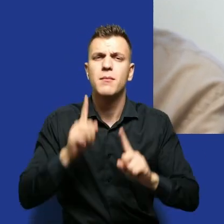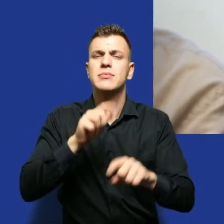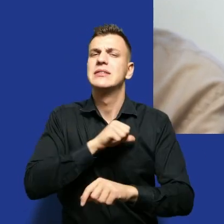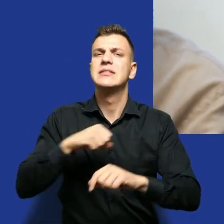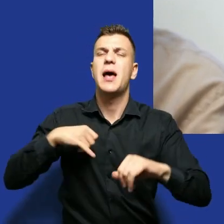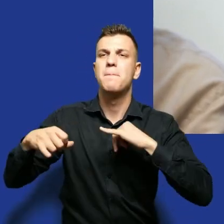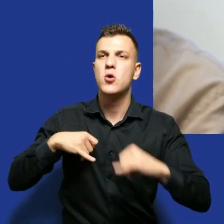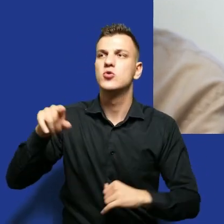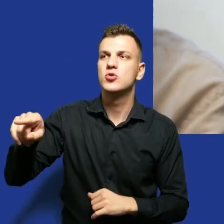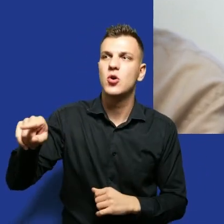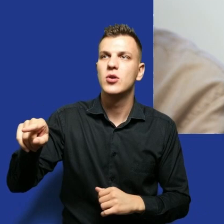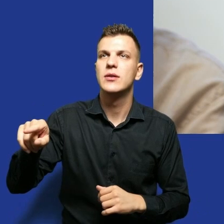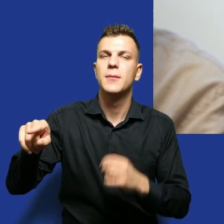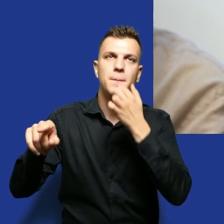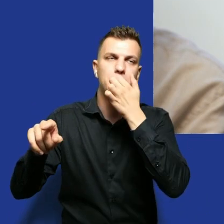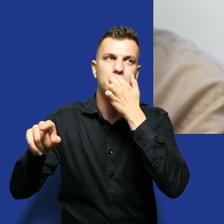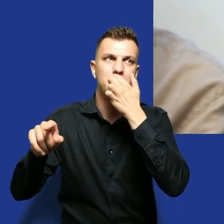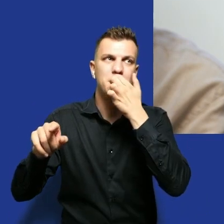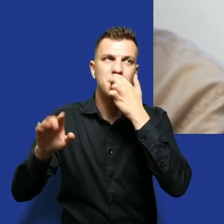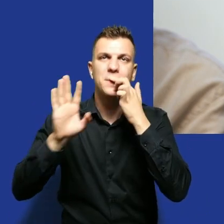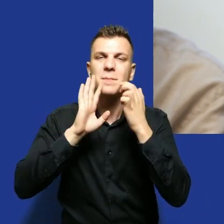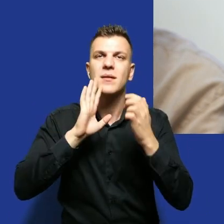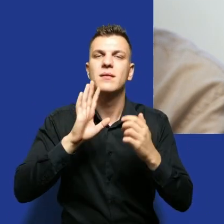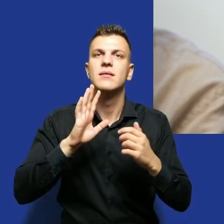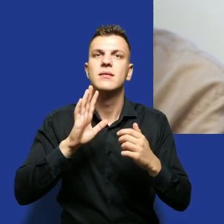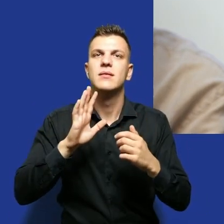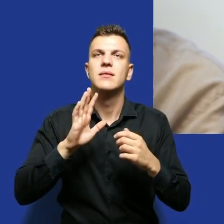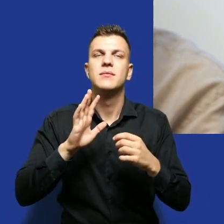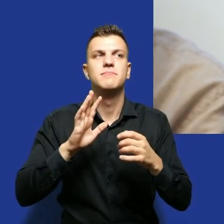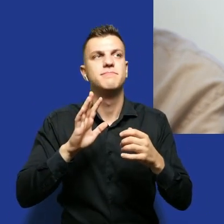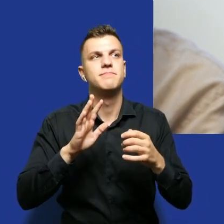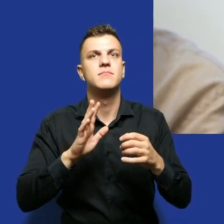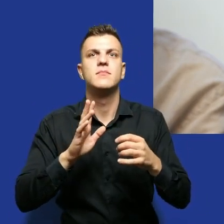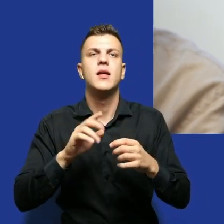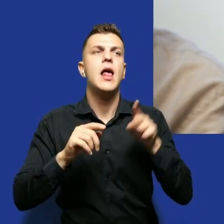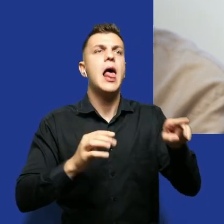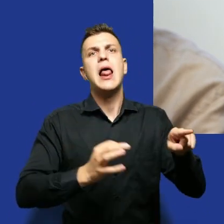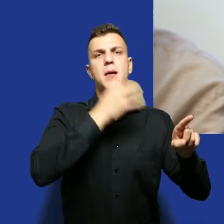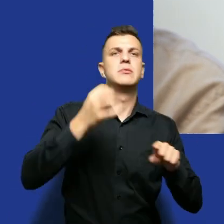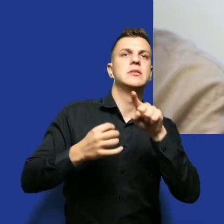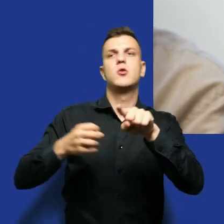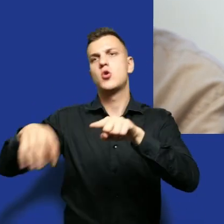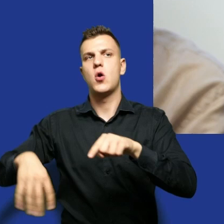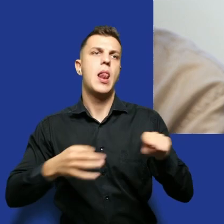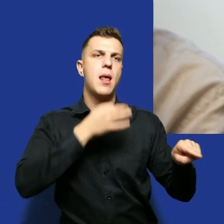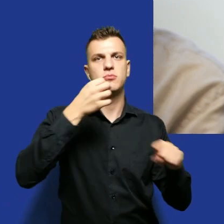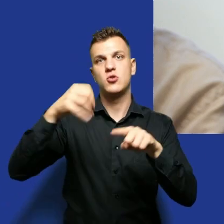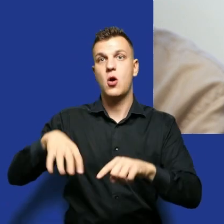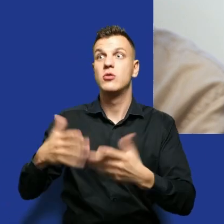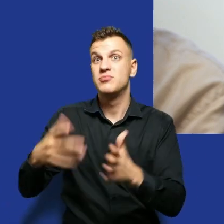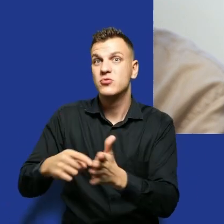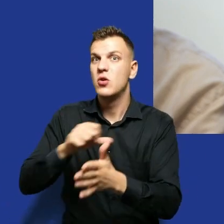szkodzi ta gloryfikacja, bo jest taka w Polsce gloryfikacja, że to najlepsza reforma, najbardziej udana. I tak się wszyscy